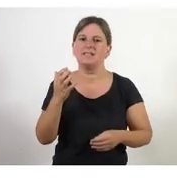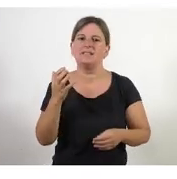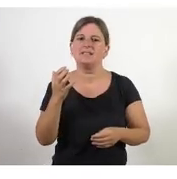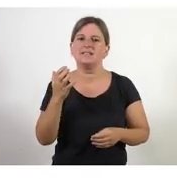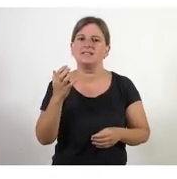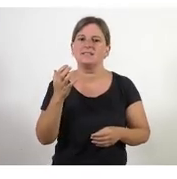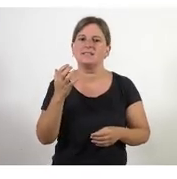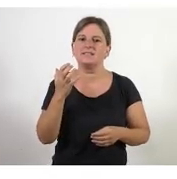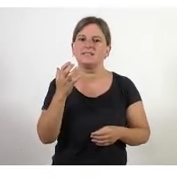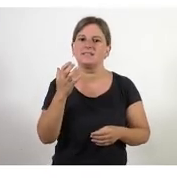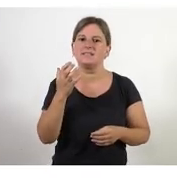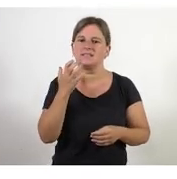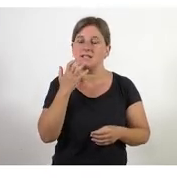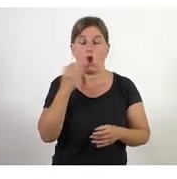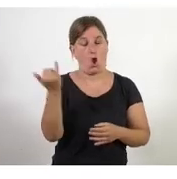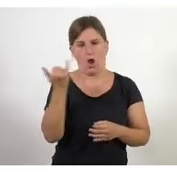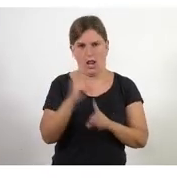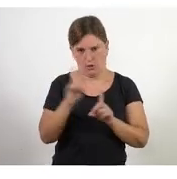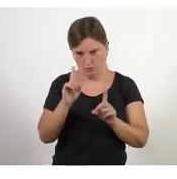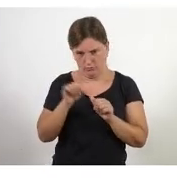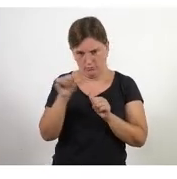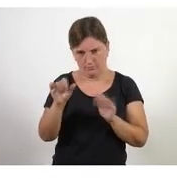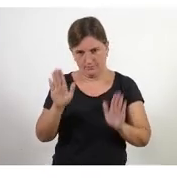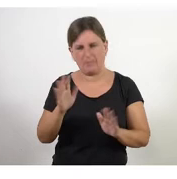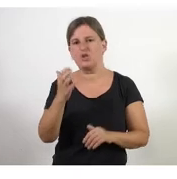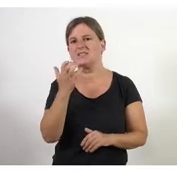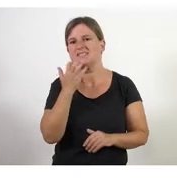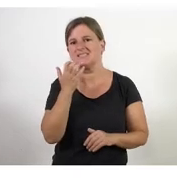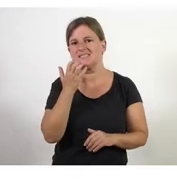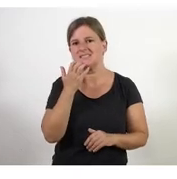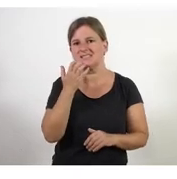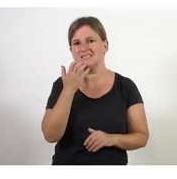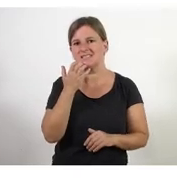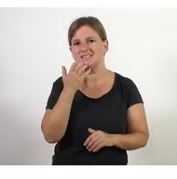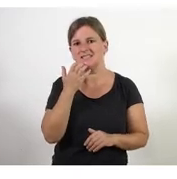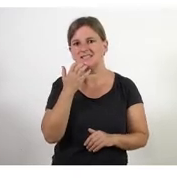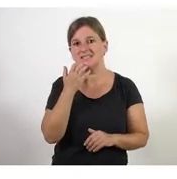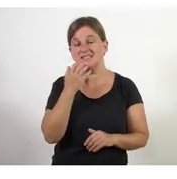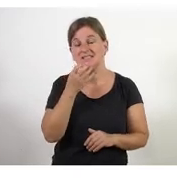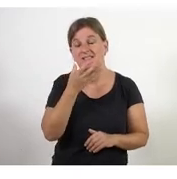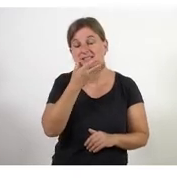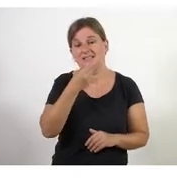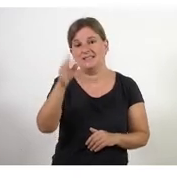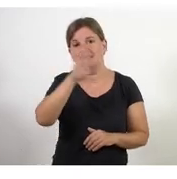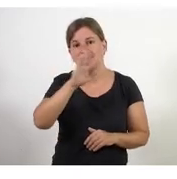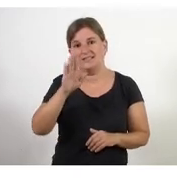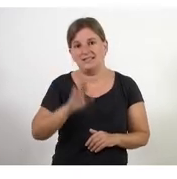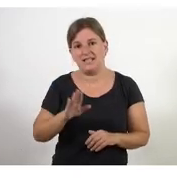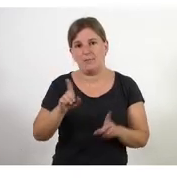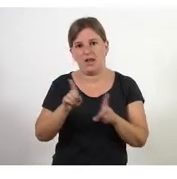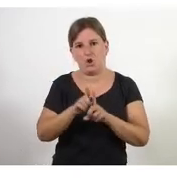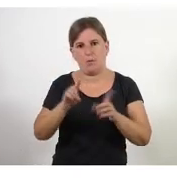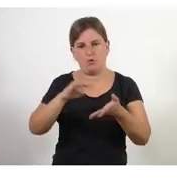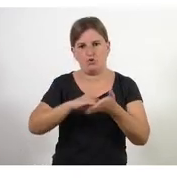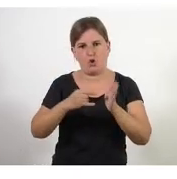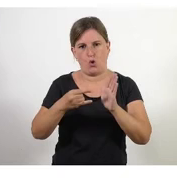que no passi ojalà i no passi però si alguna cosa de tot això que sembla que ens solucionarà